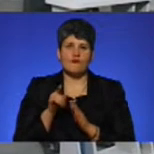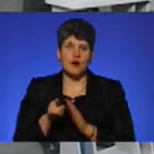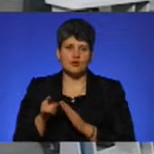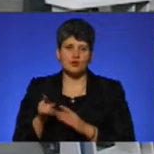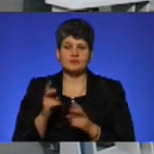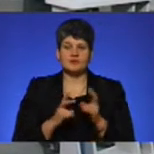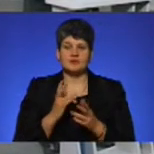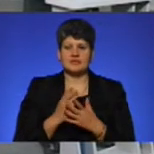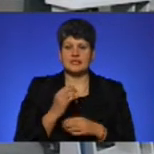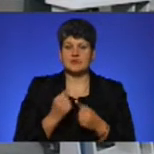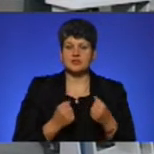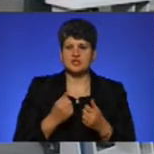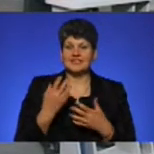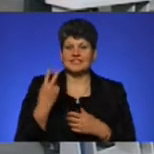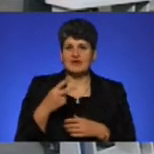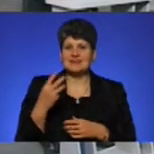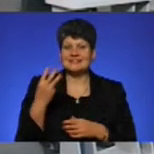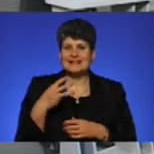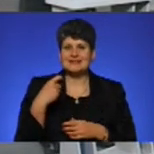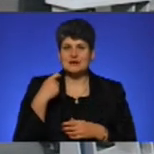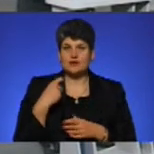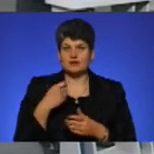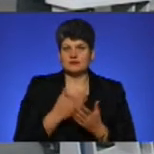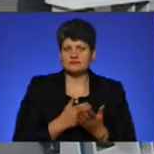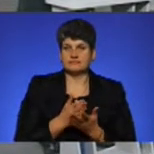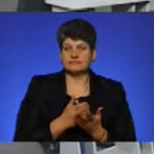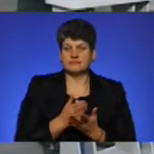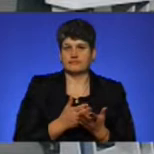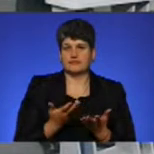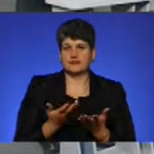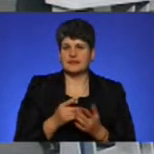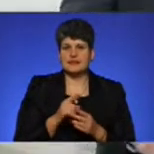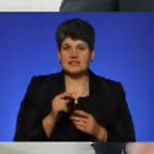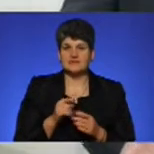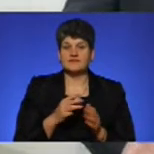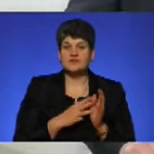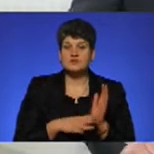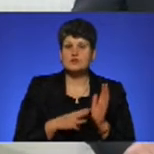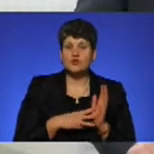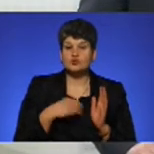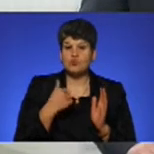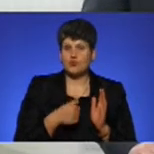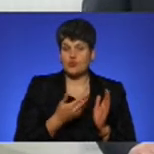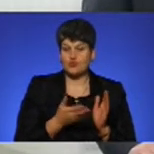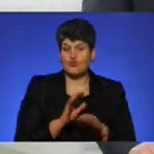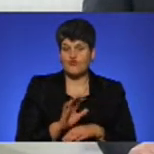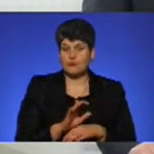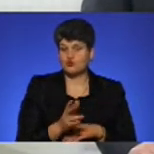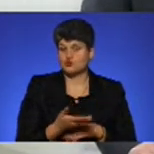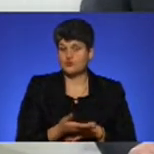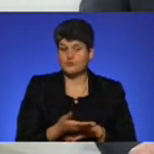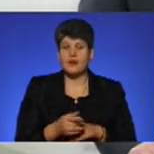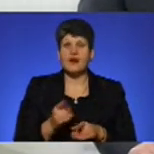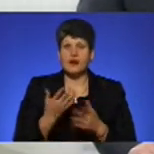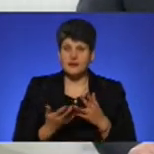і більше 20, і 30 років, і 88, не тільки 2008, а 88 року випуску. Але тим не